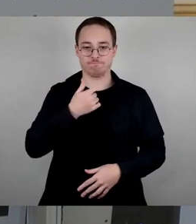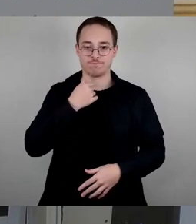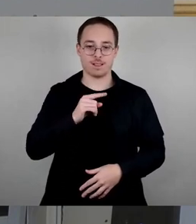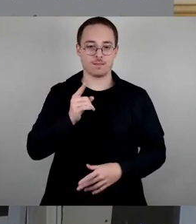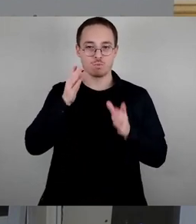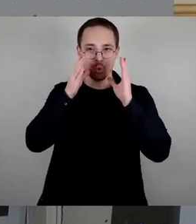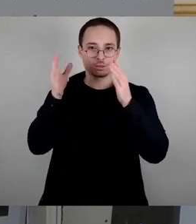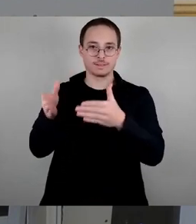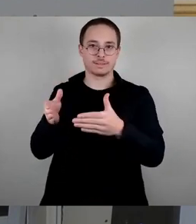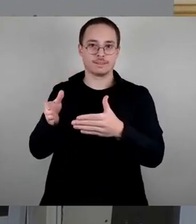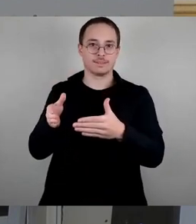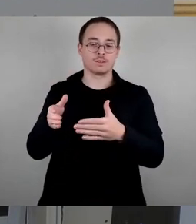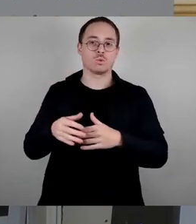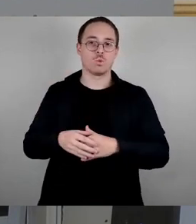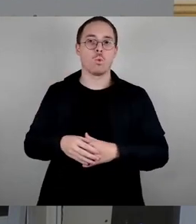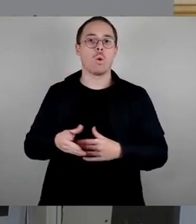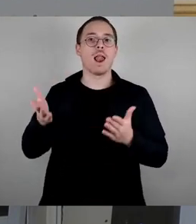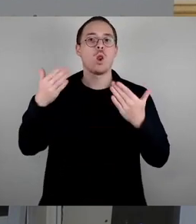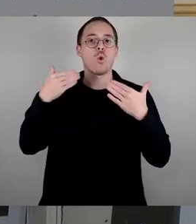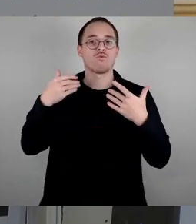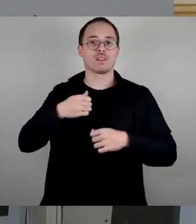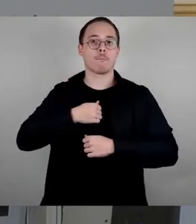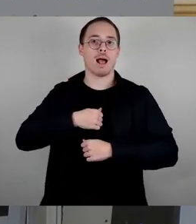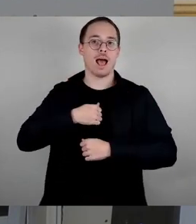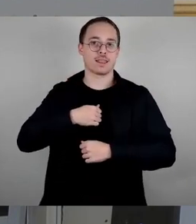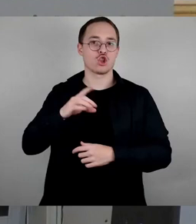Freikörperkultur in Dölchen beziehen.